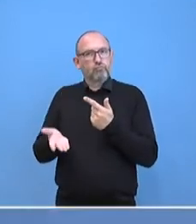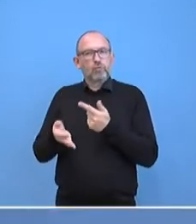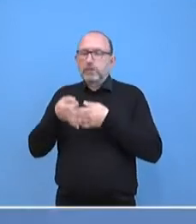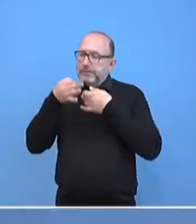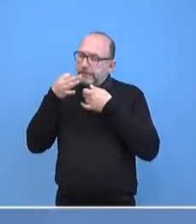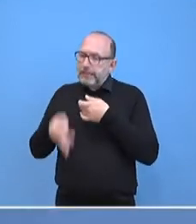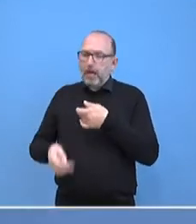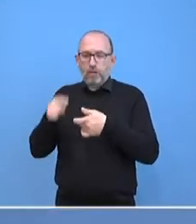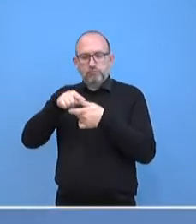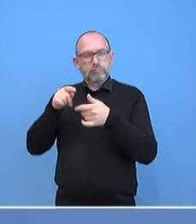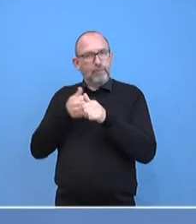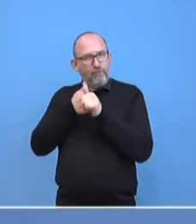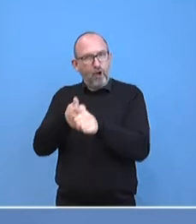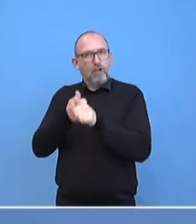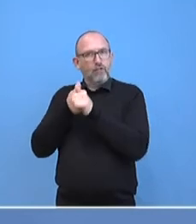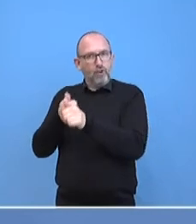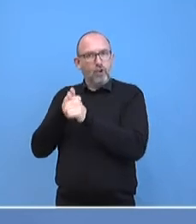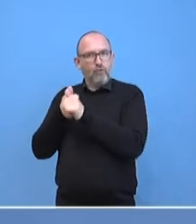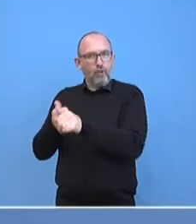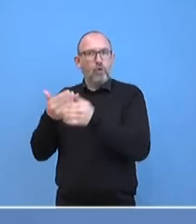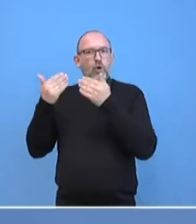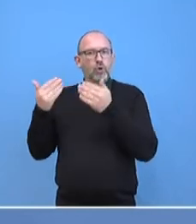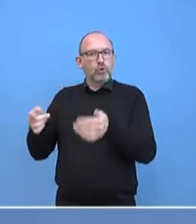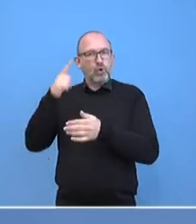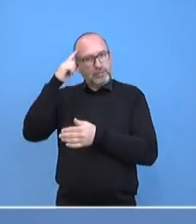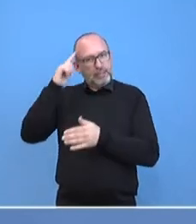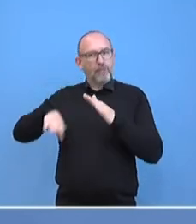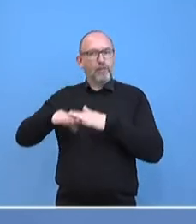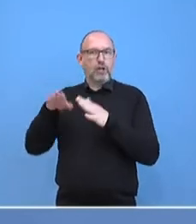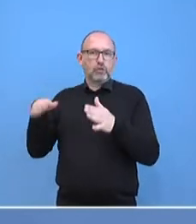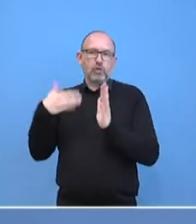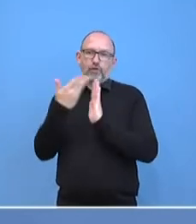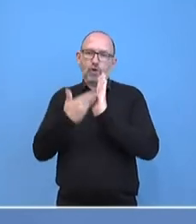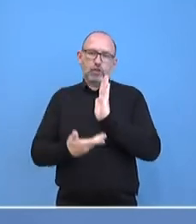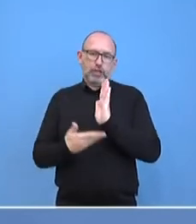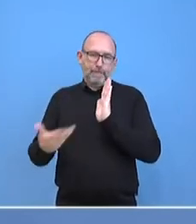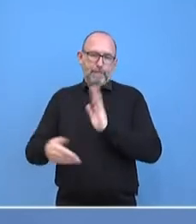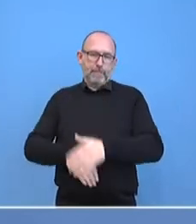im Rahmen dessen sind, was sinnvollerweise vorgeschrieben wird.